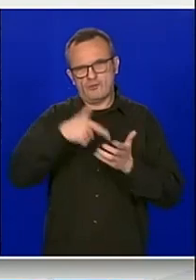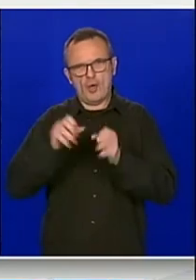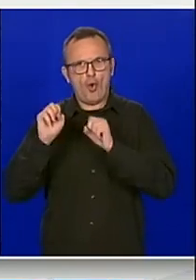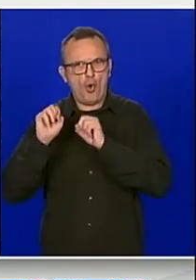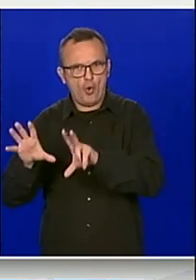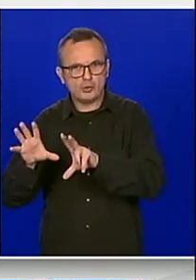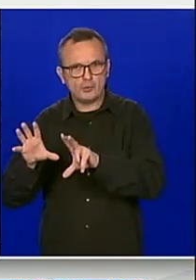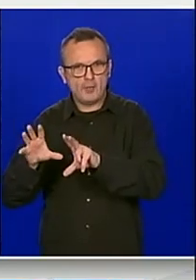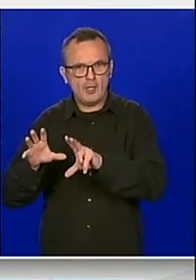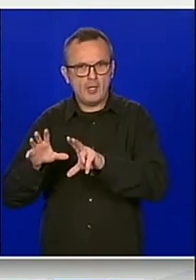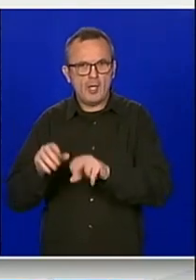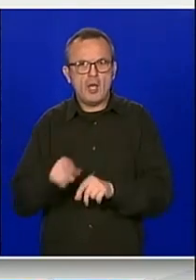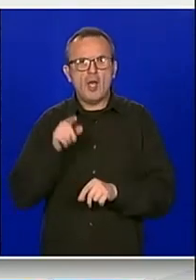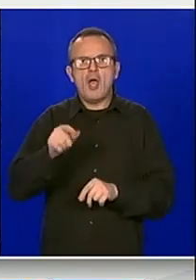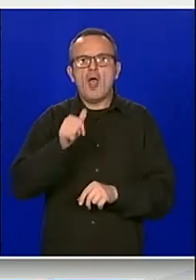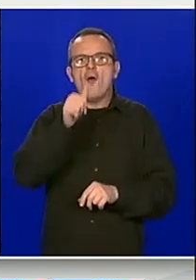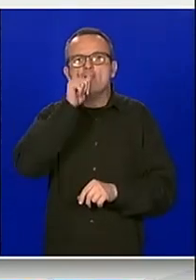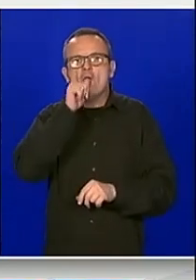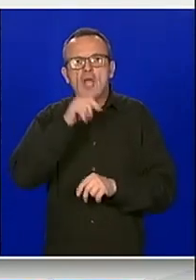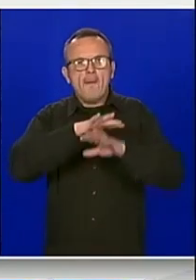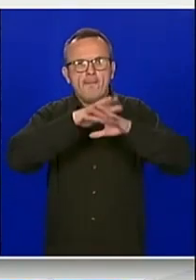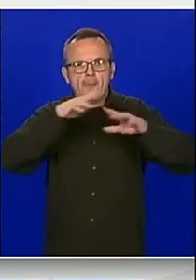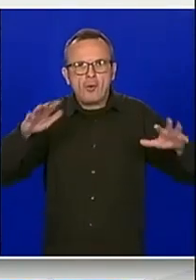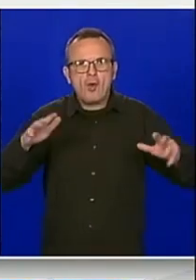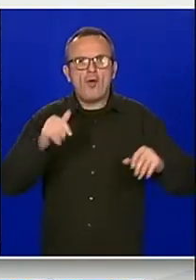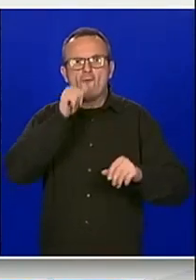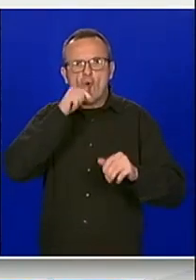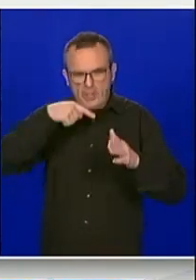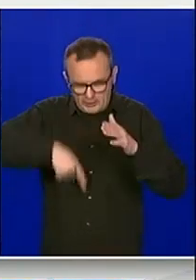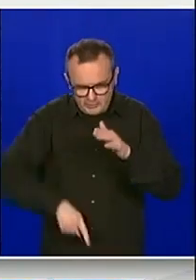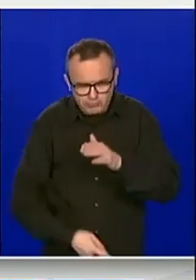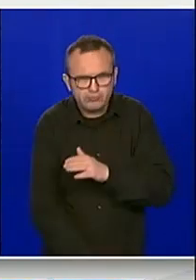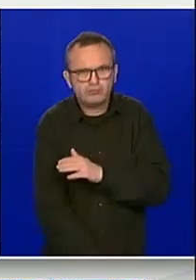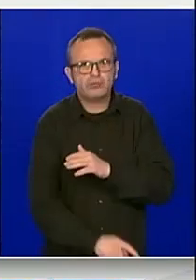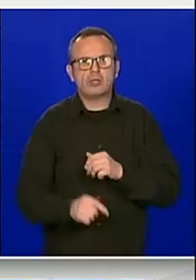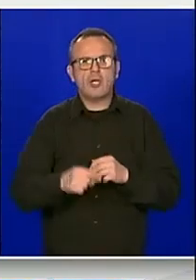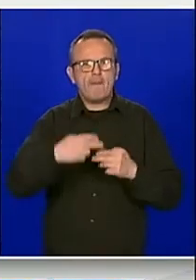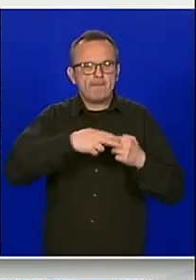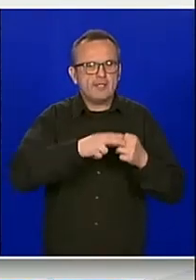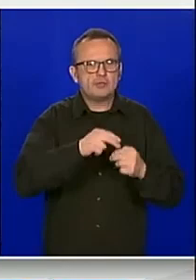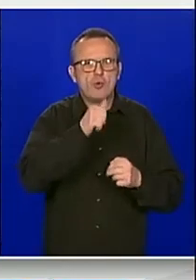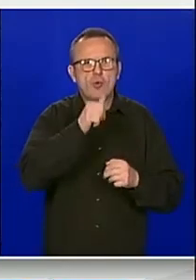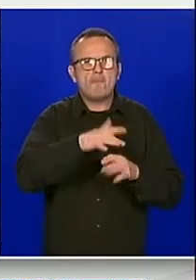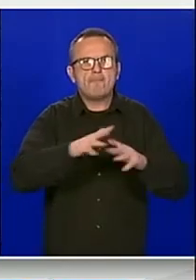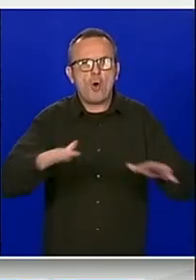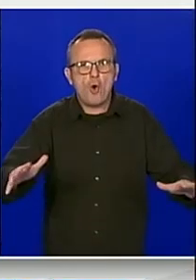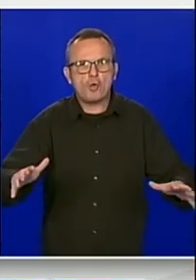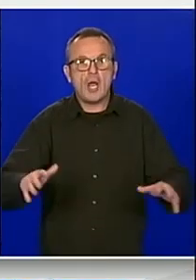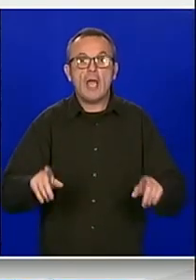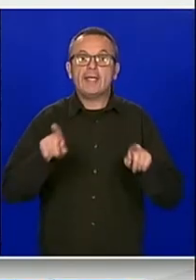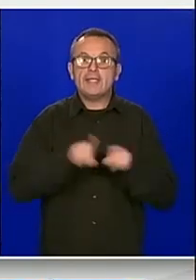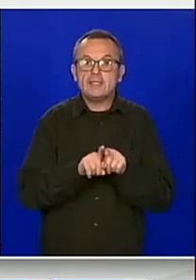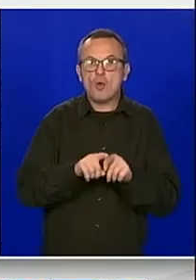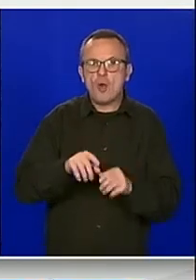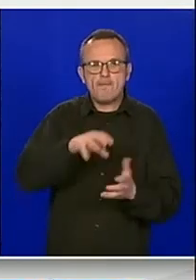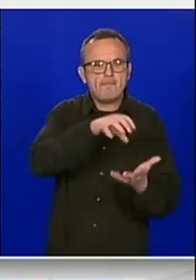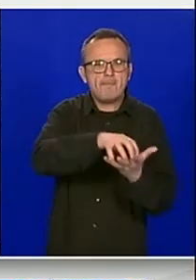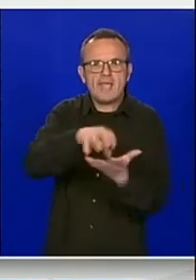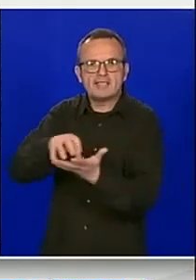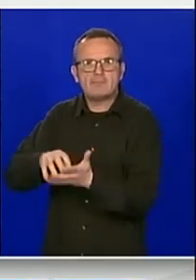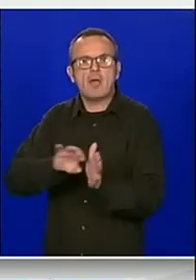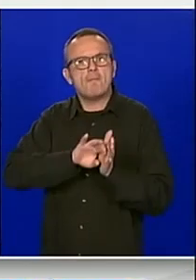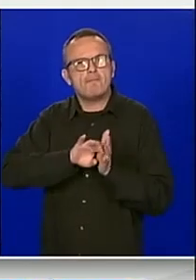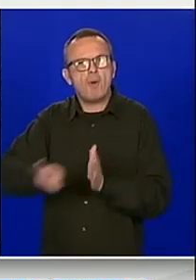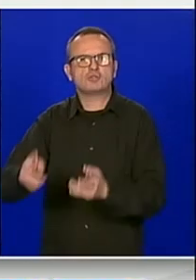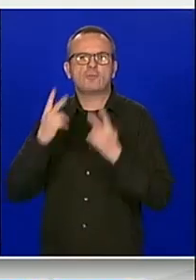za površinske kopnjene vode, prijelazne i priobalne vode, podzemne vode, kao i vode u područjima posebne zaštite voda. Od